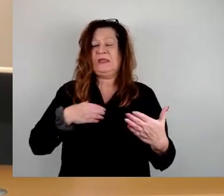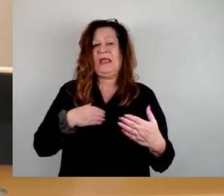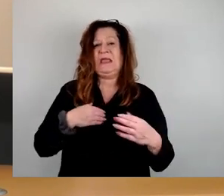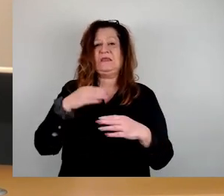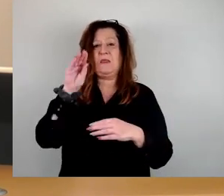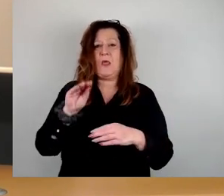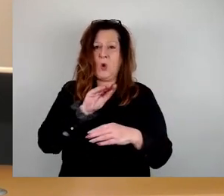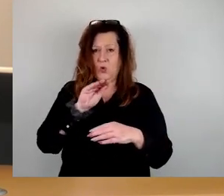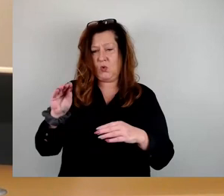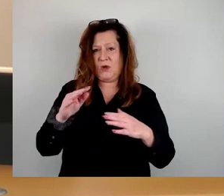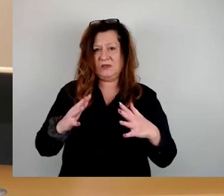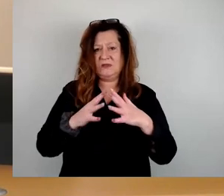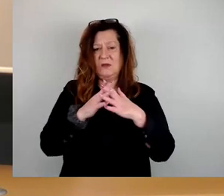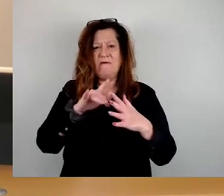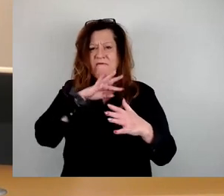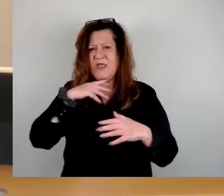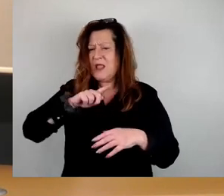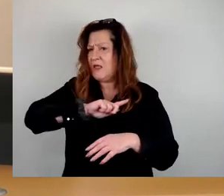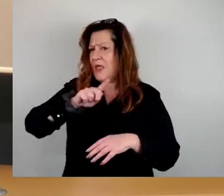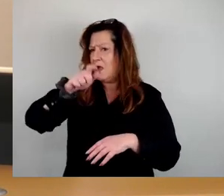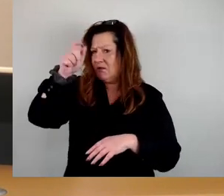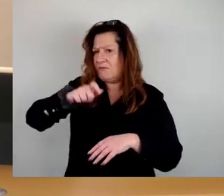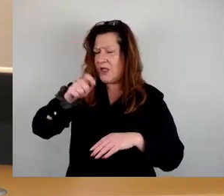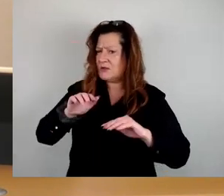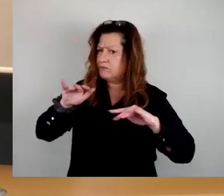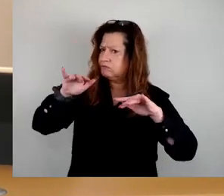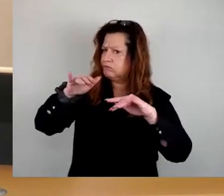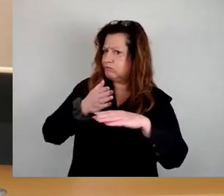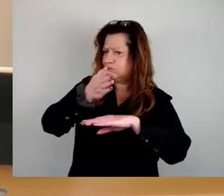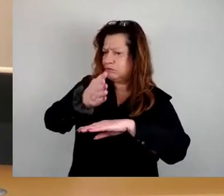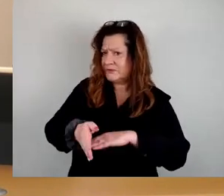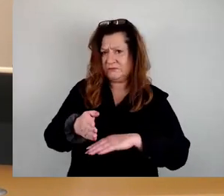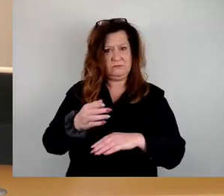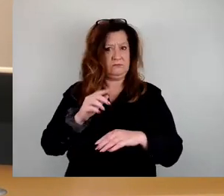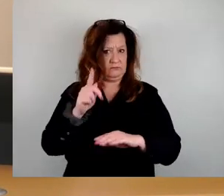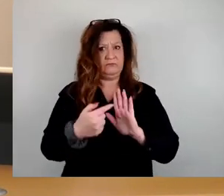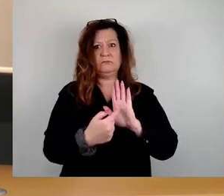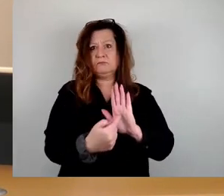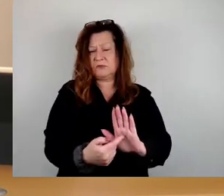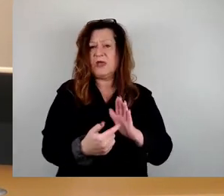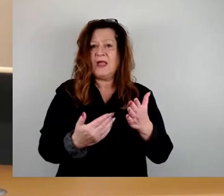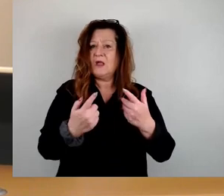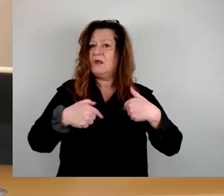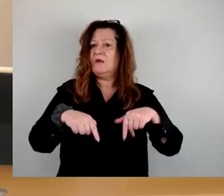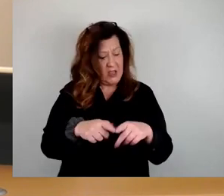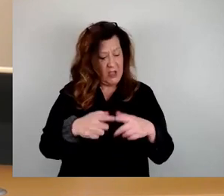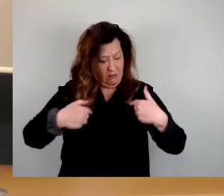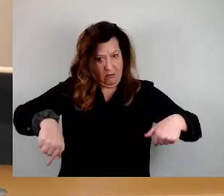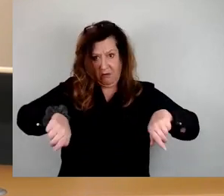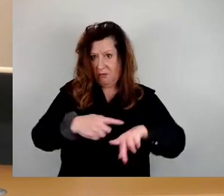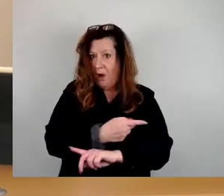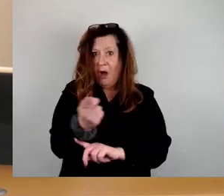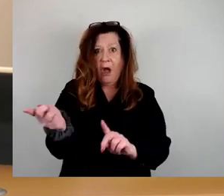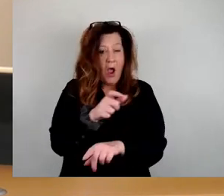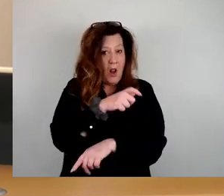mehreren tausend Menschen besucht und zeigen immer wieder eindrücklich, wir alle sind Menschen. Uns vereint